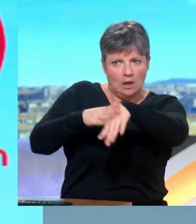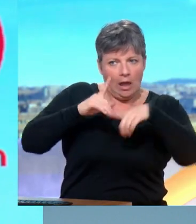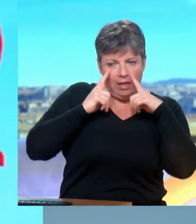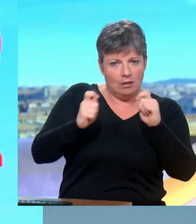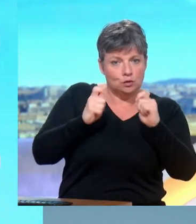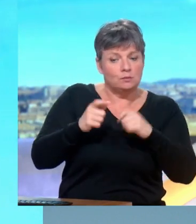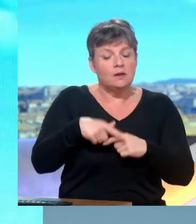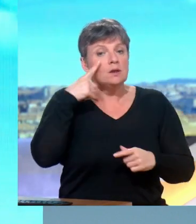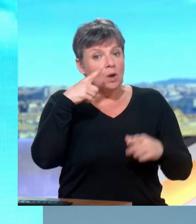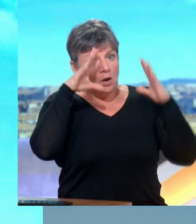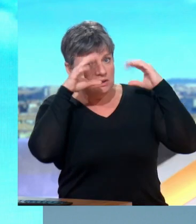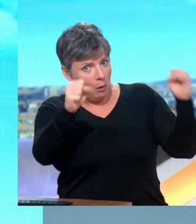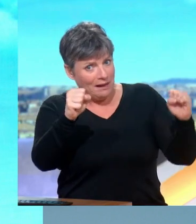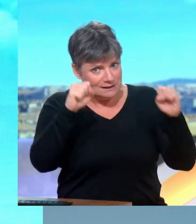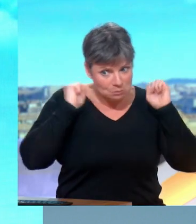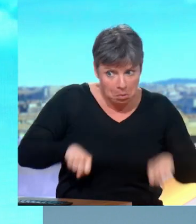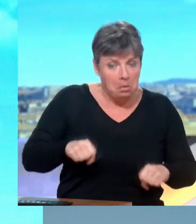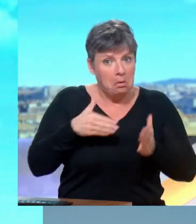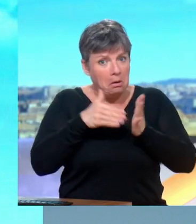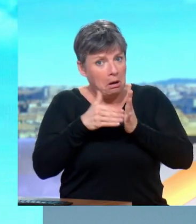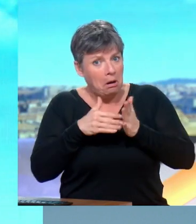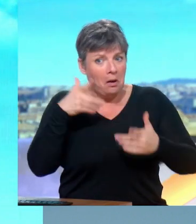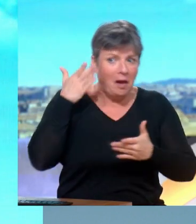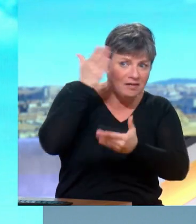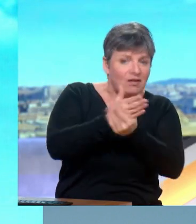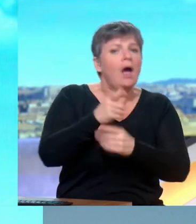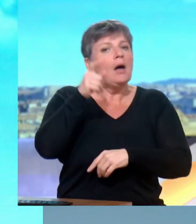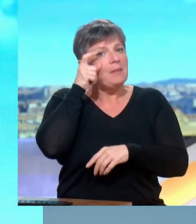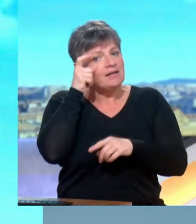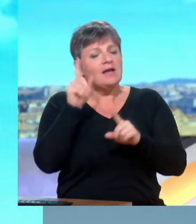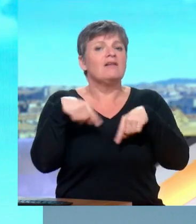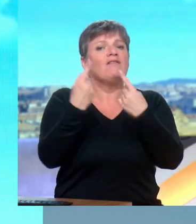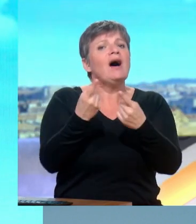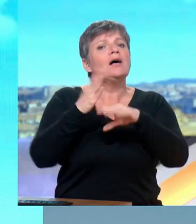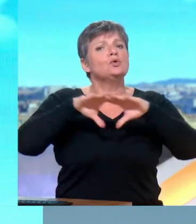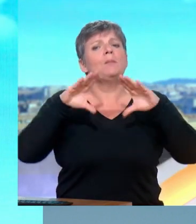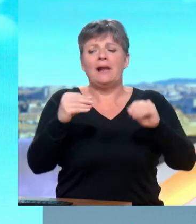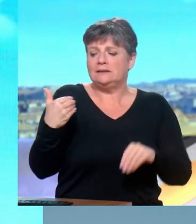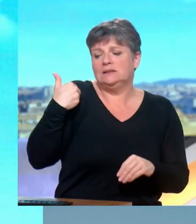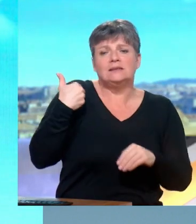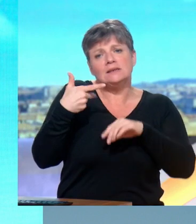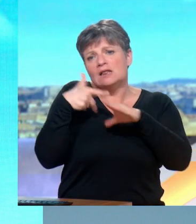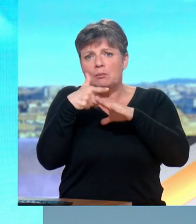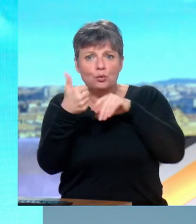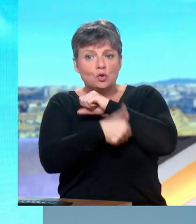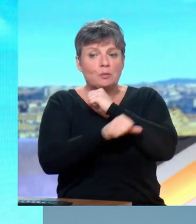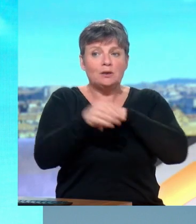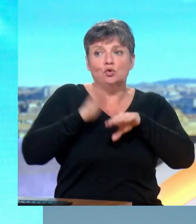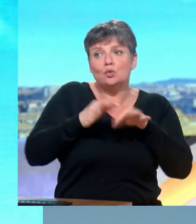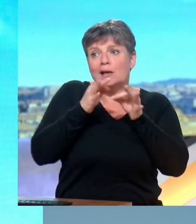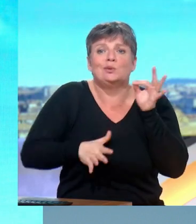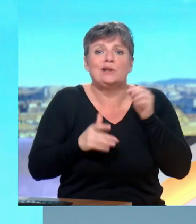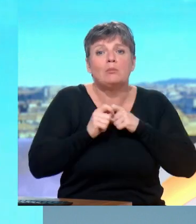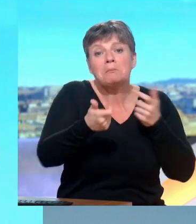diplomatie a-t-elle encore sa place ? Joe Biden est allée sur place en Israël en début de semaine, ça n pas abouti à un Écoutez,